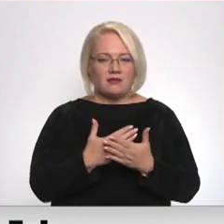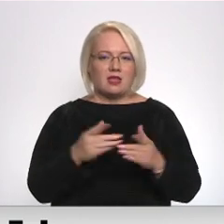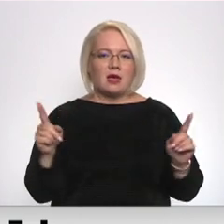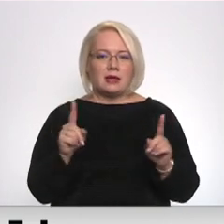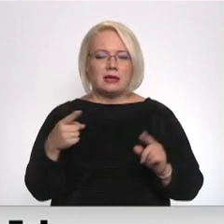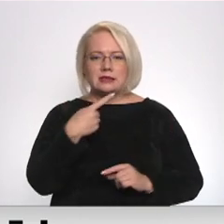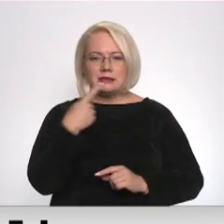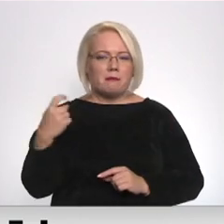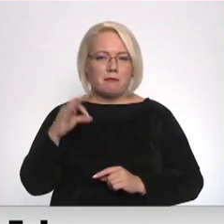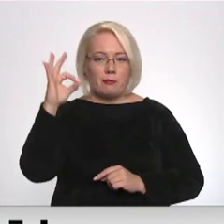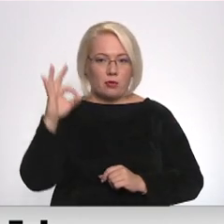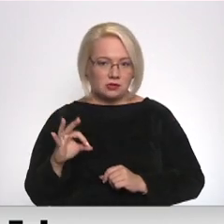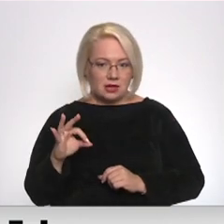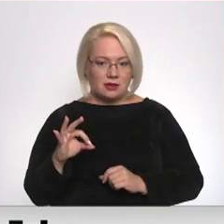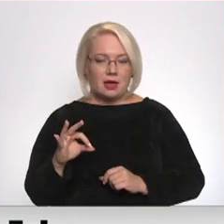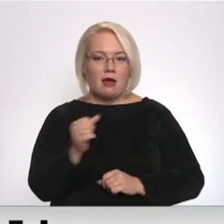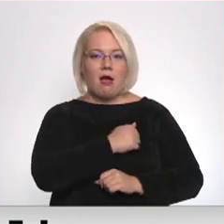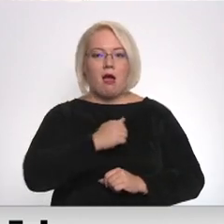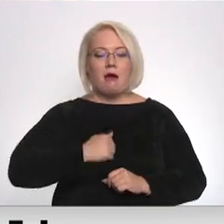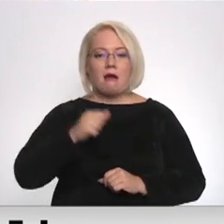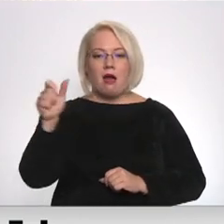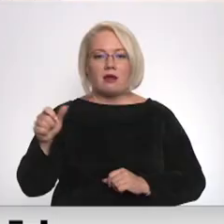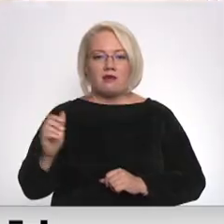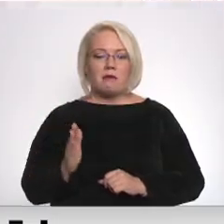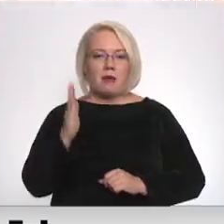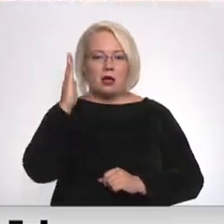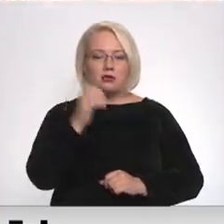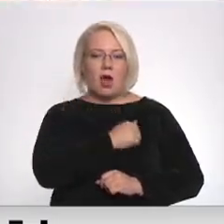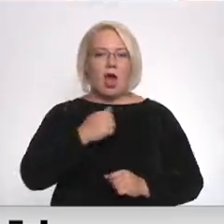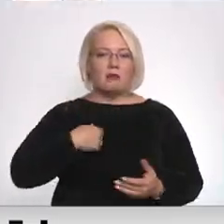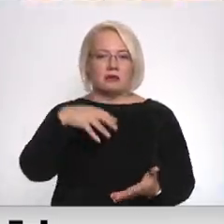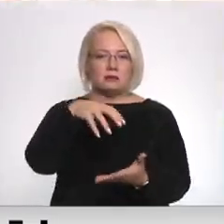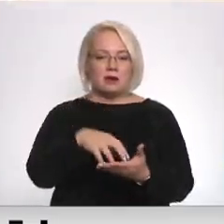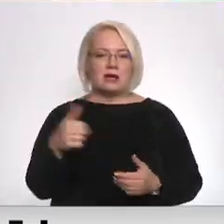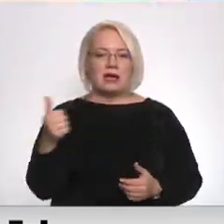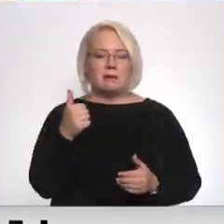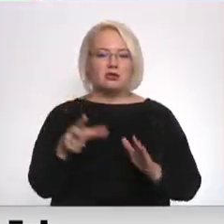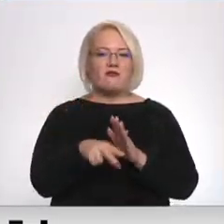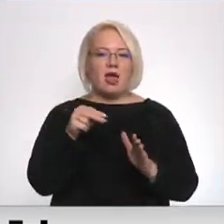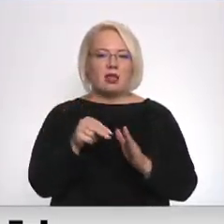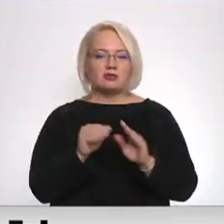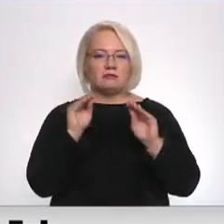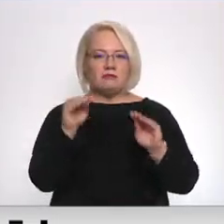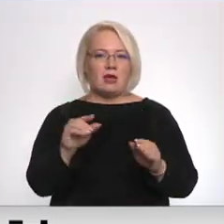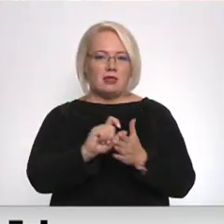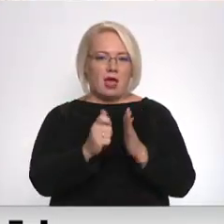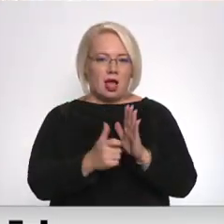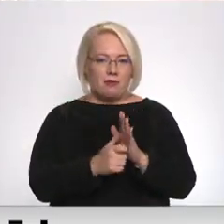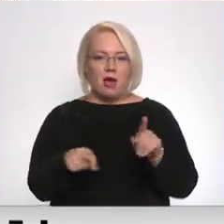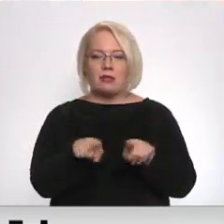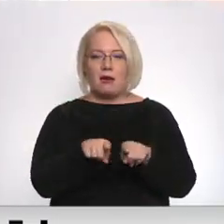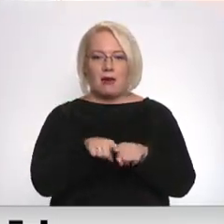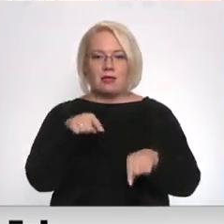simtprocentīga. Karavīri balsoja armijas bāzē īpaši vēlēšanām iekārtotā telpā. Un tāpat kā vēlētāji